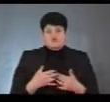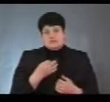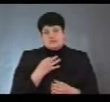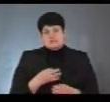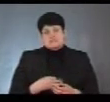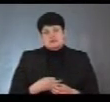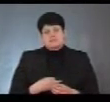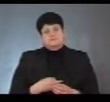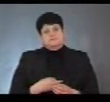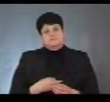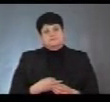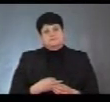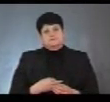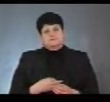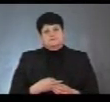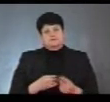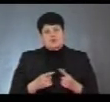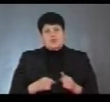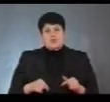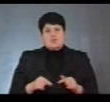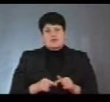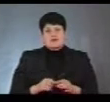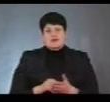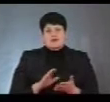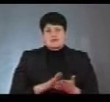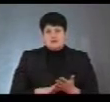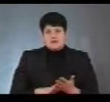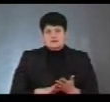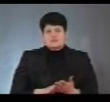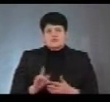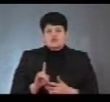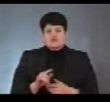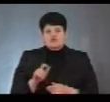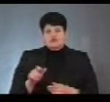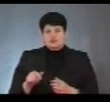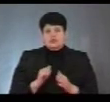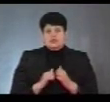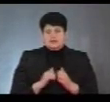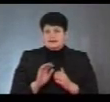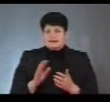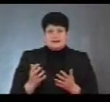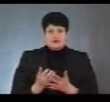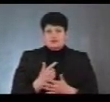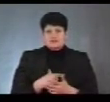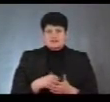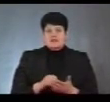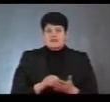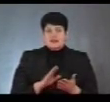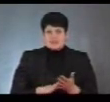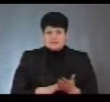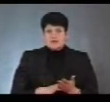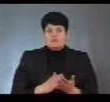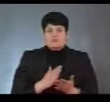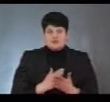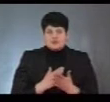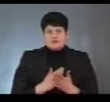в органі реєстрації, що люди часто зараз не знаходять себе в реєстрі, тому що є якась